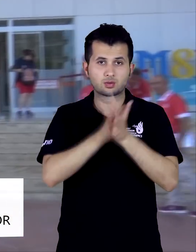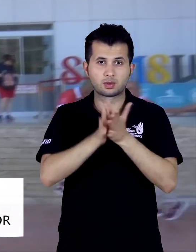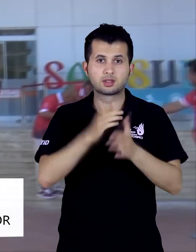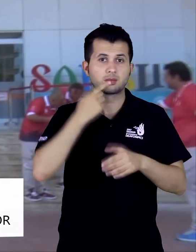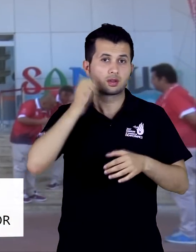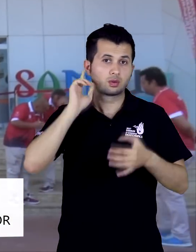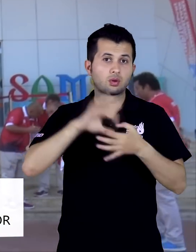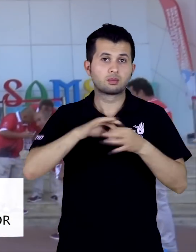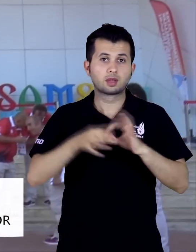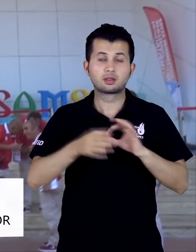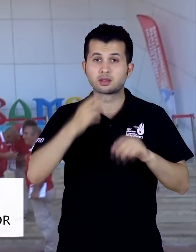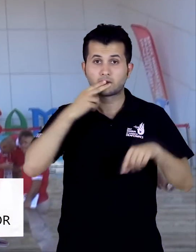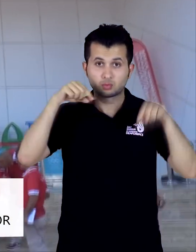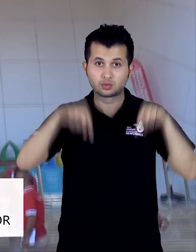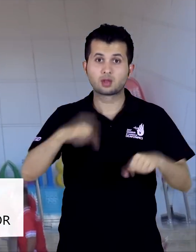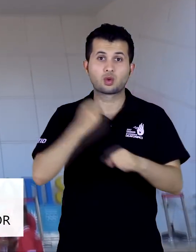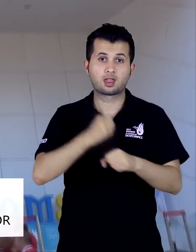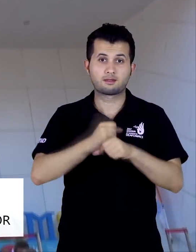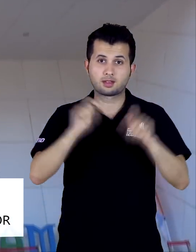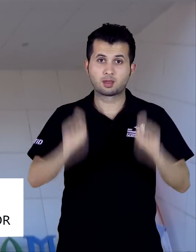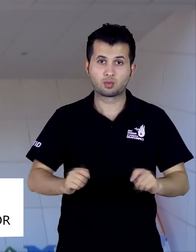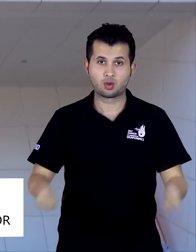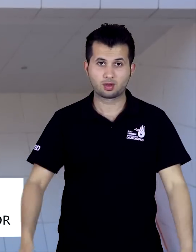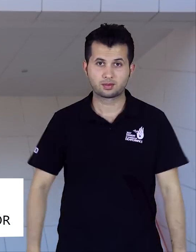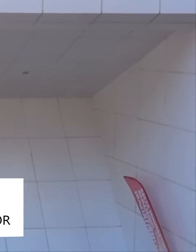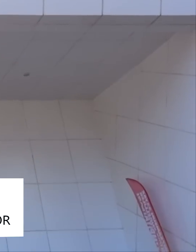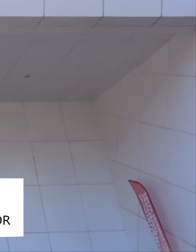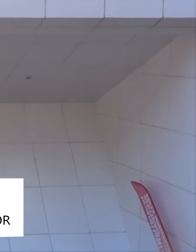tercümanı Defnipiks Samsun 2017'de görev yapıyor.